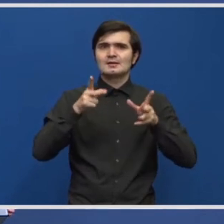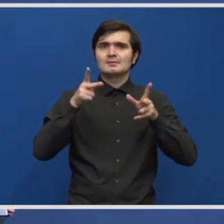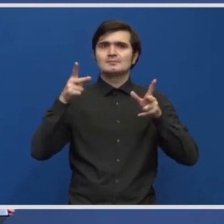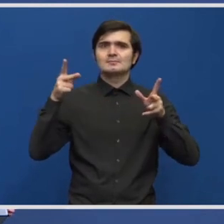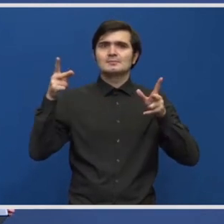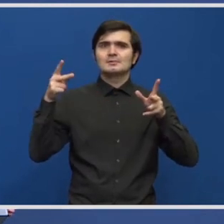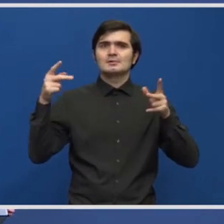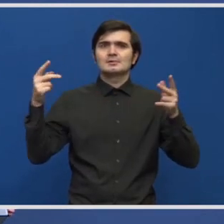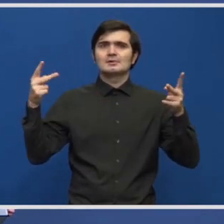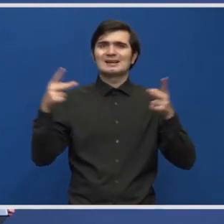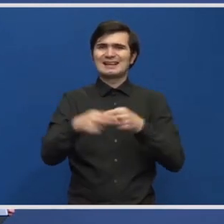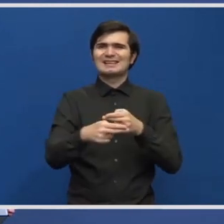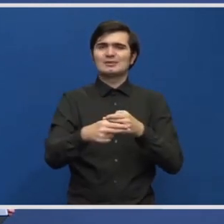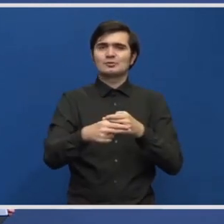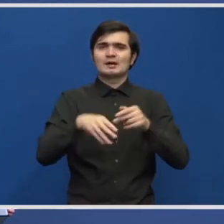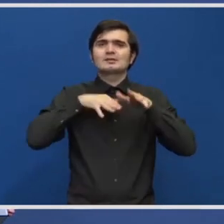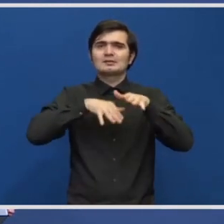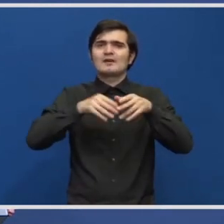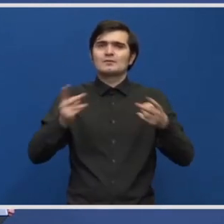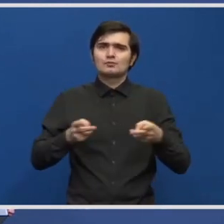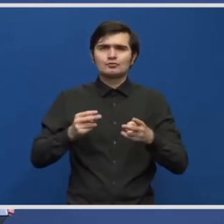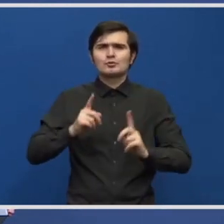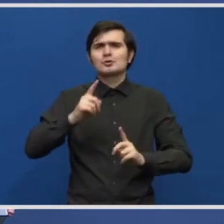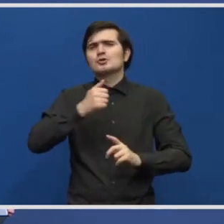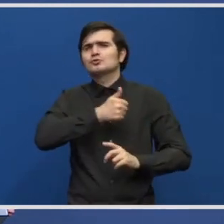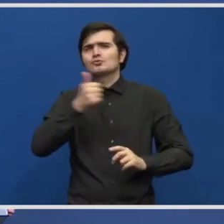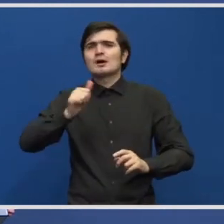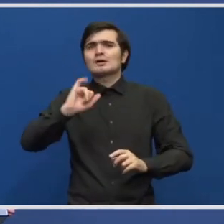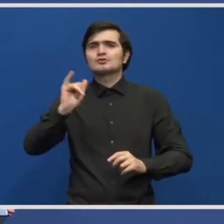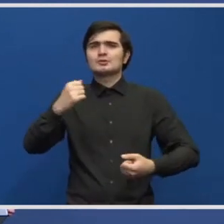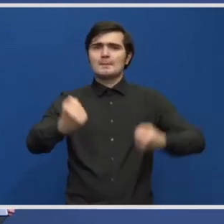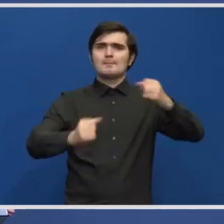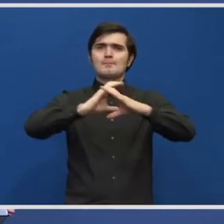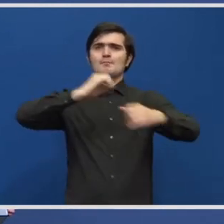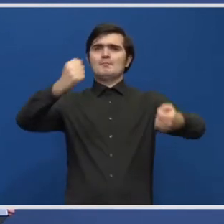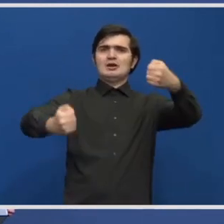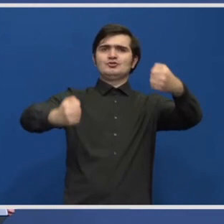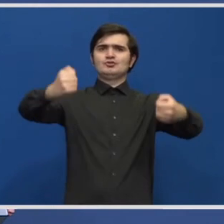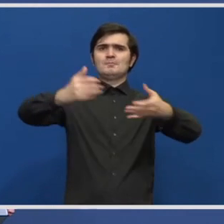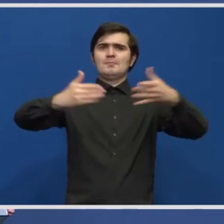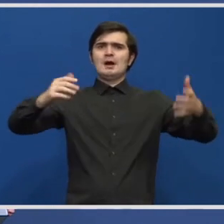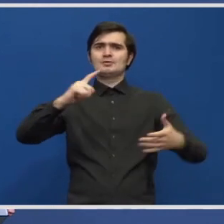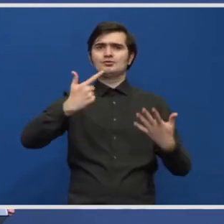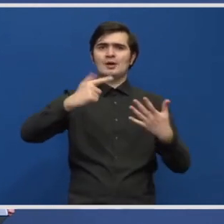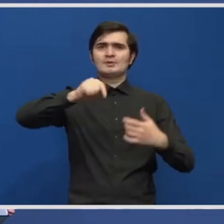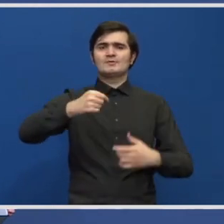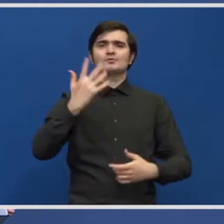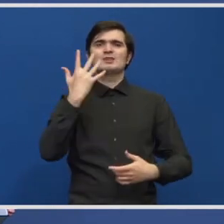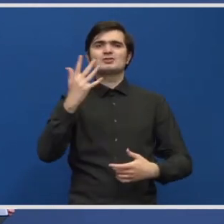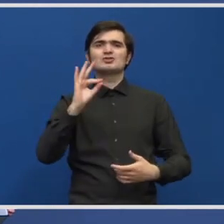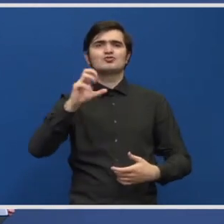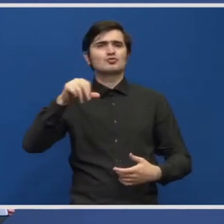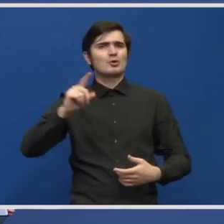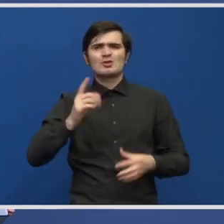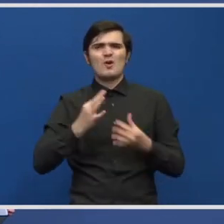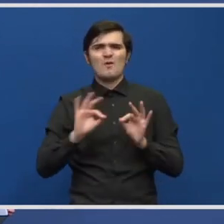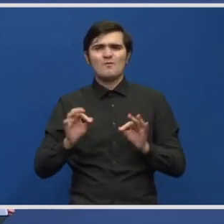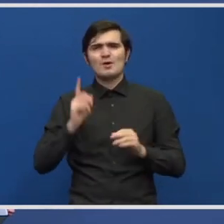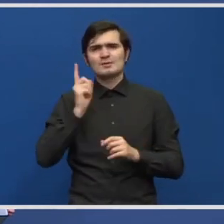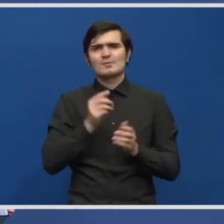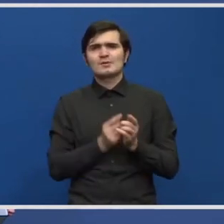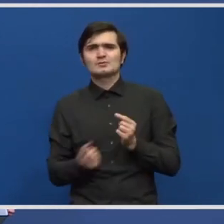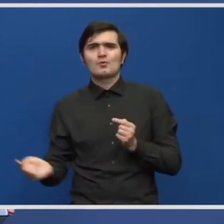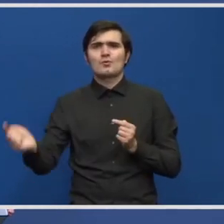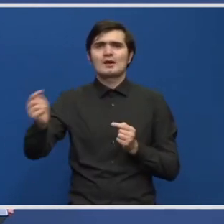ușor. Doar cel peste 7,5 tone, din păcate, pe durata desfășurării lucrărilor va trebui să meargă pe ruta ocolitoare pe